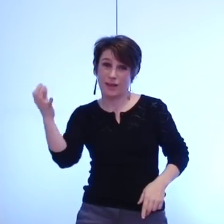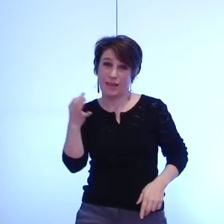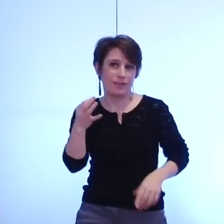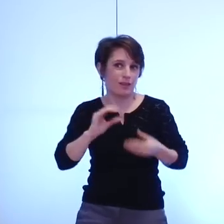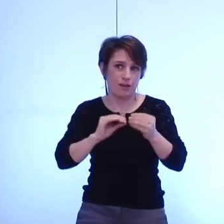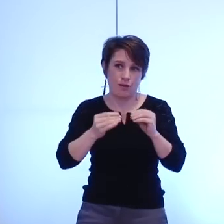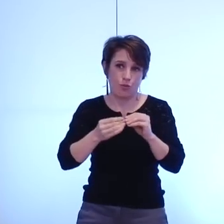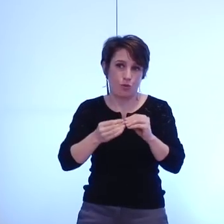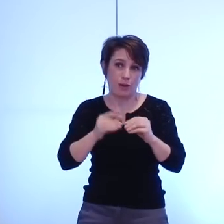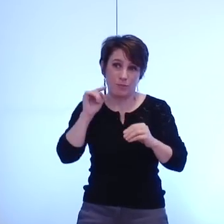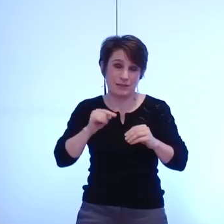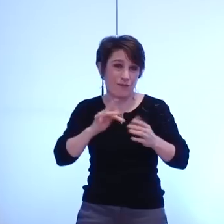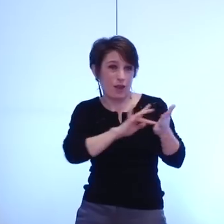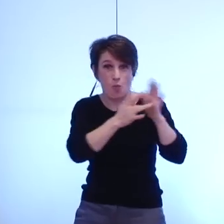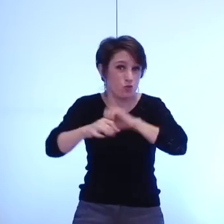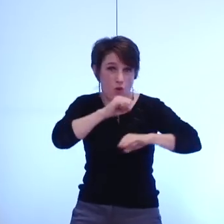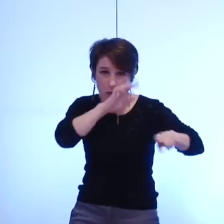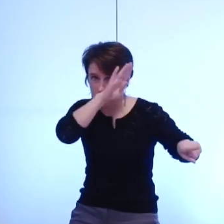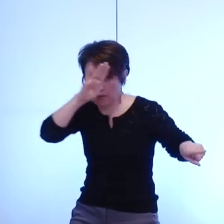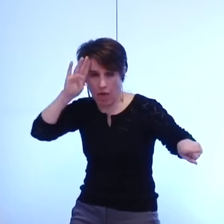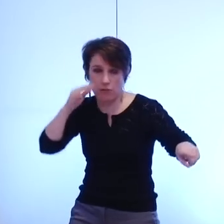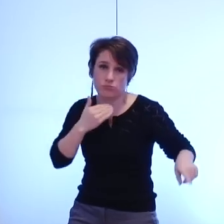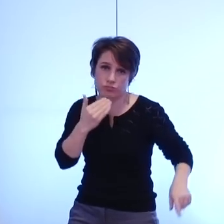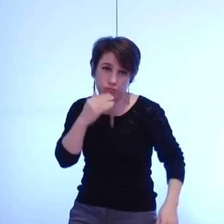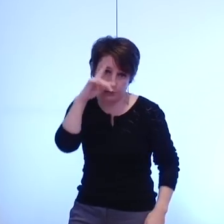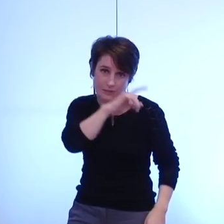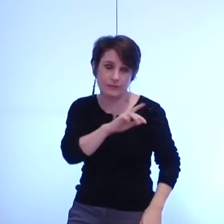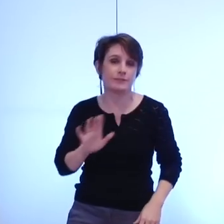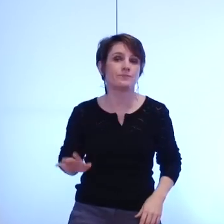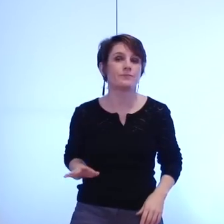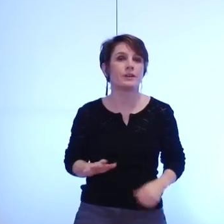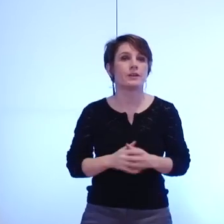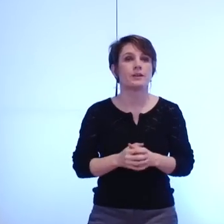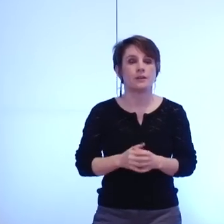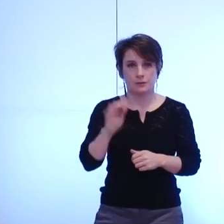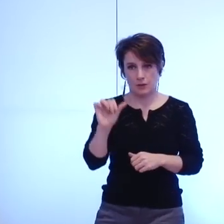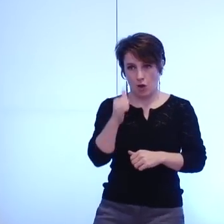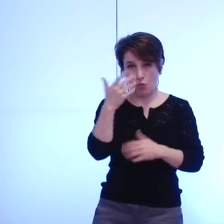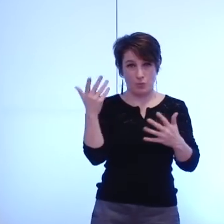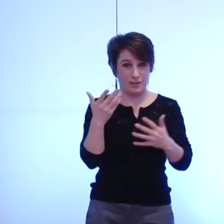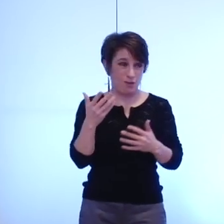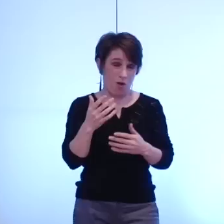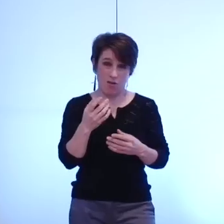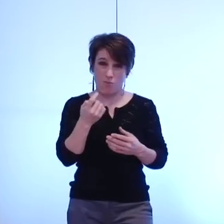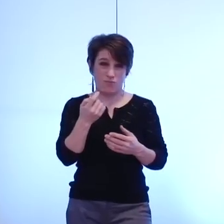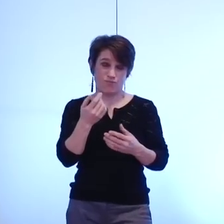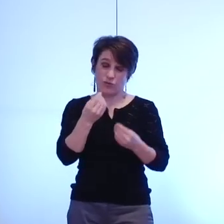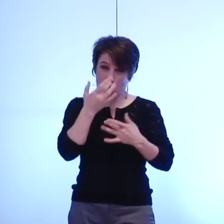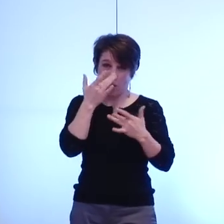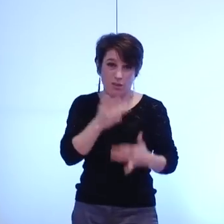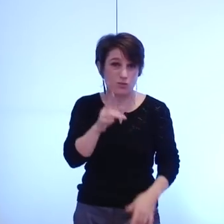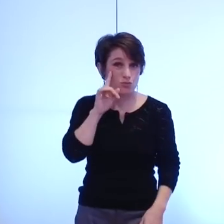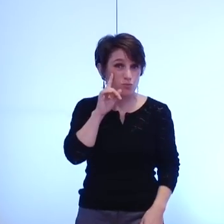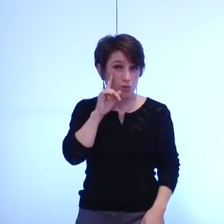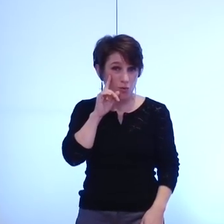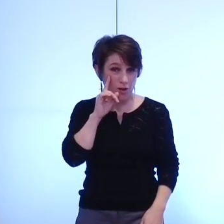et de tout organiser d'abord le fait de ne pouvoir faire ce débat que le 15 décembre c'est à dire 15 jours